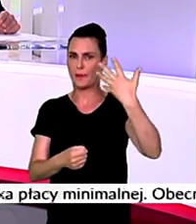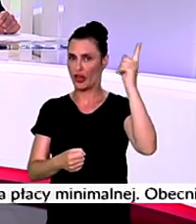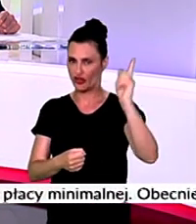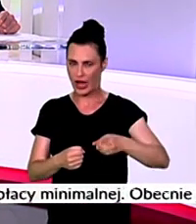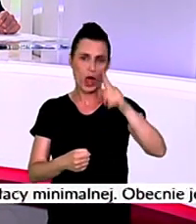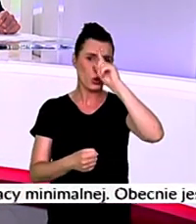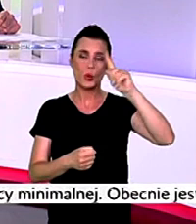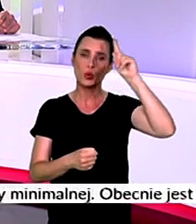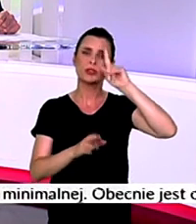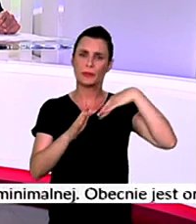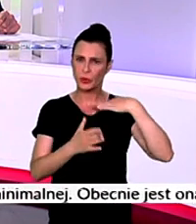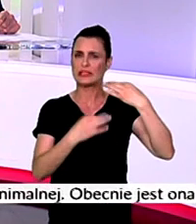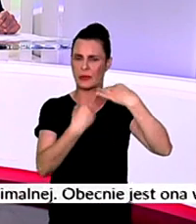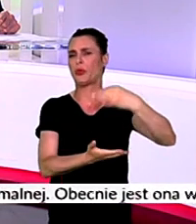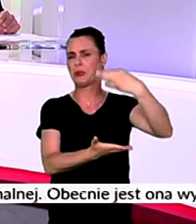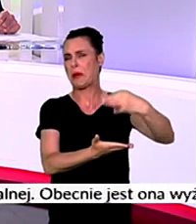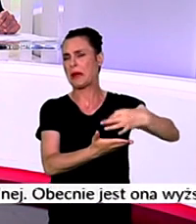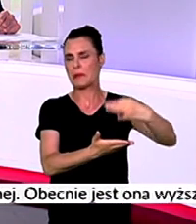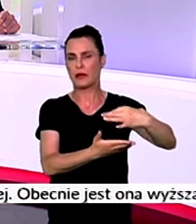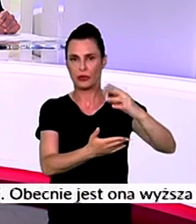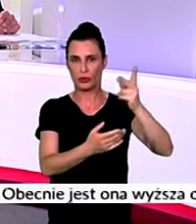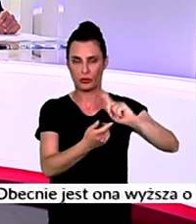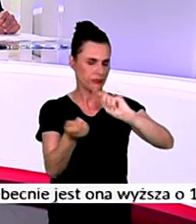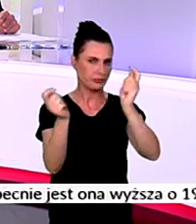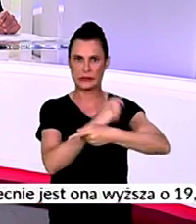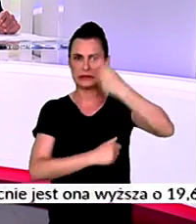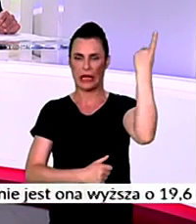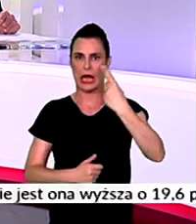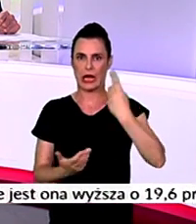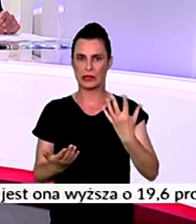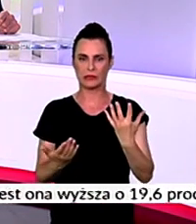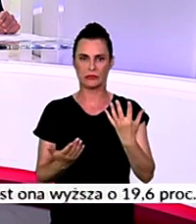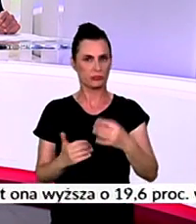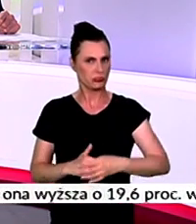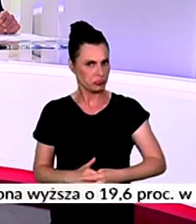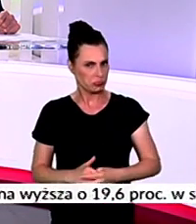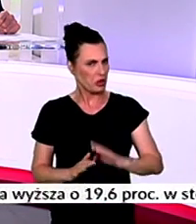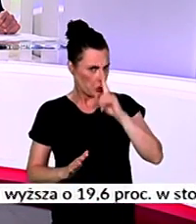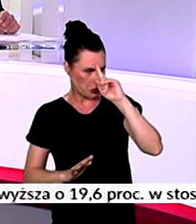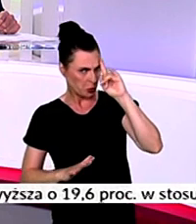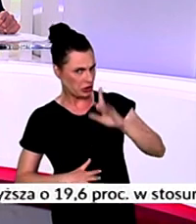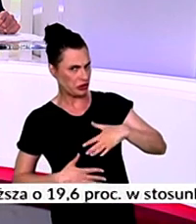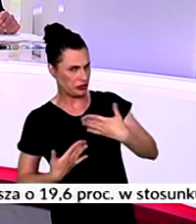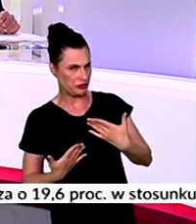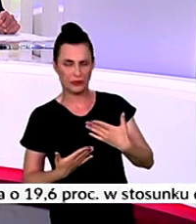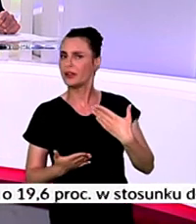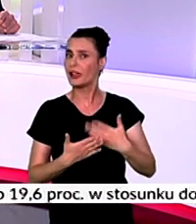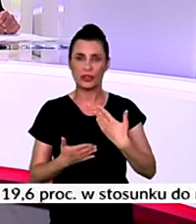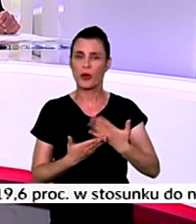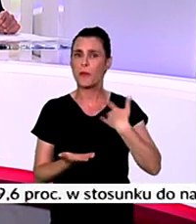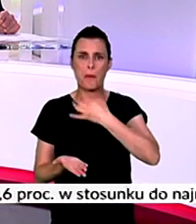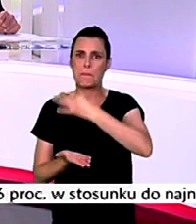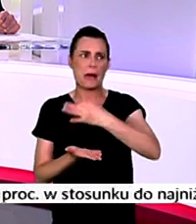mieszkańcy zostawiali swoje samochody, ktoś postawił znak zakazu zatrzymywania się. Dziwią się kierowcy, bo nie mają gdzie